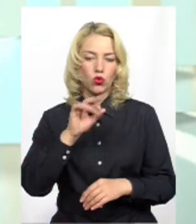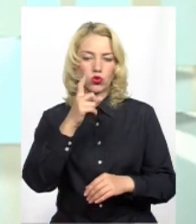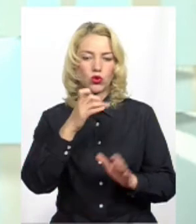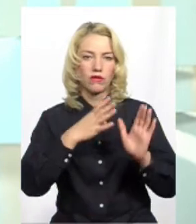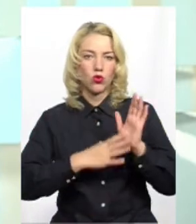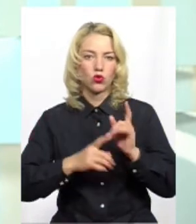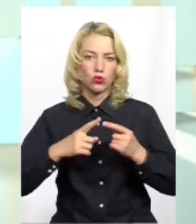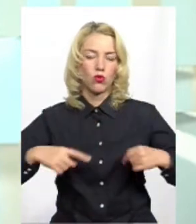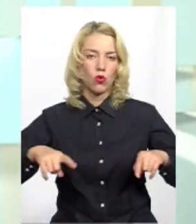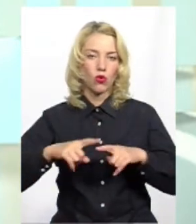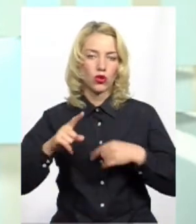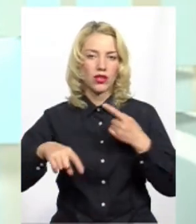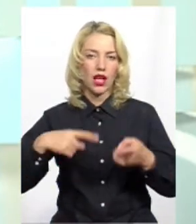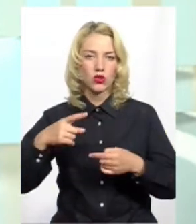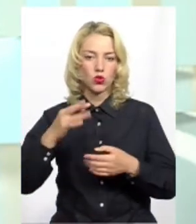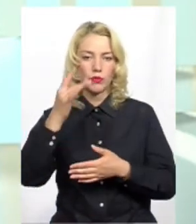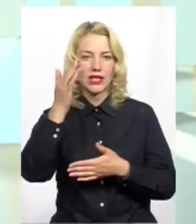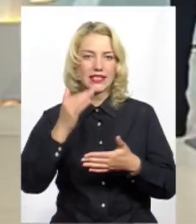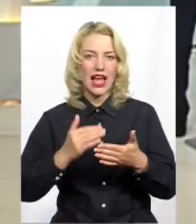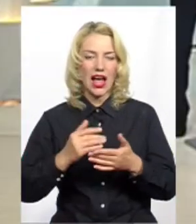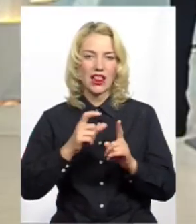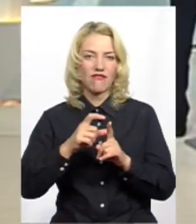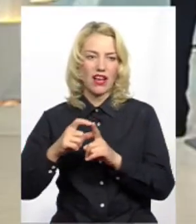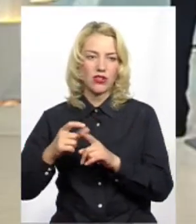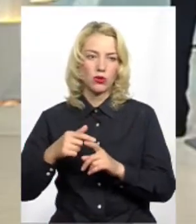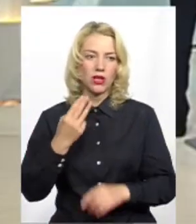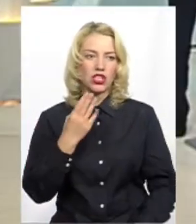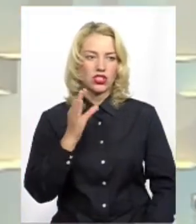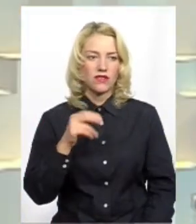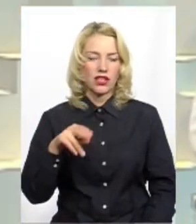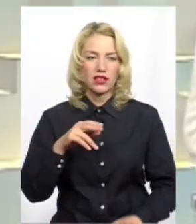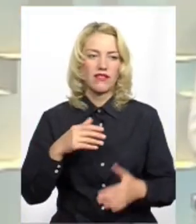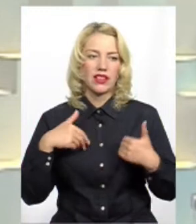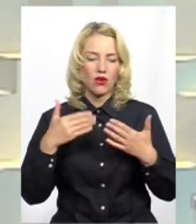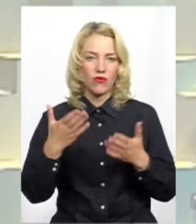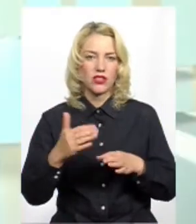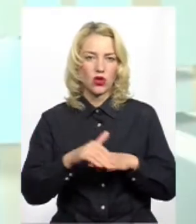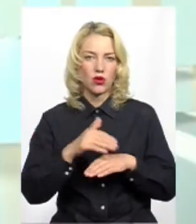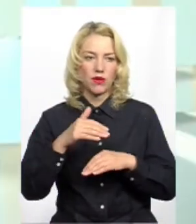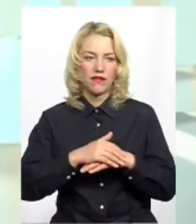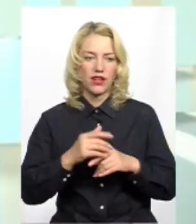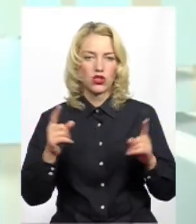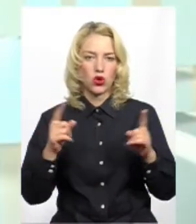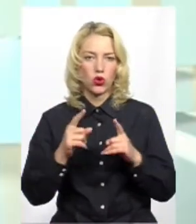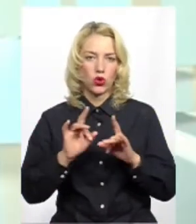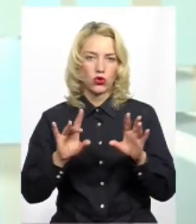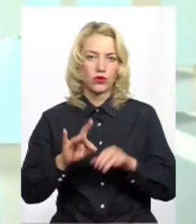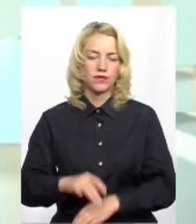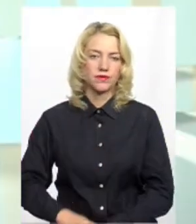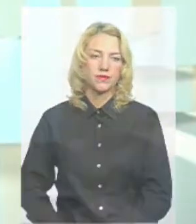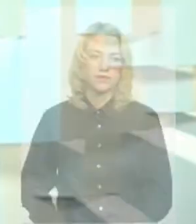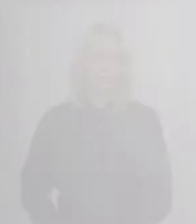-му округу і наступний за альфавітом Ярослав Шпех. Вітаю вас. Добрий вечір. Прошу, коротка візитівка.